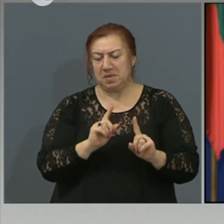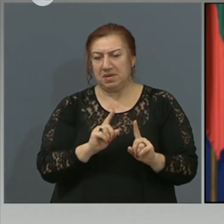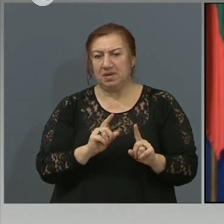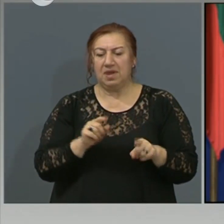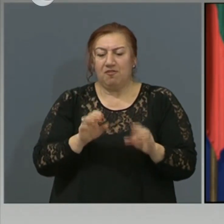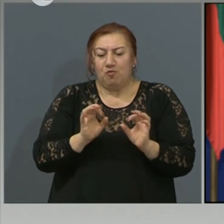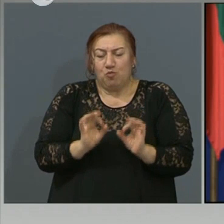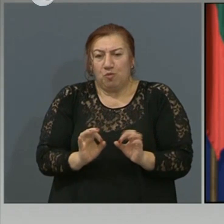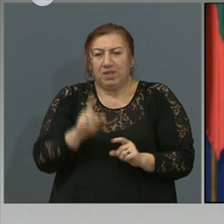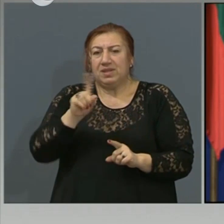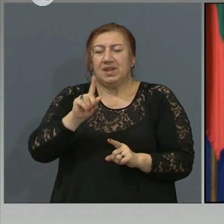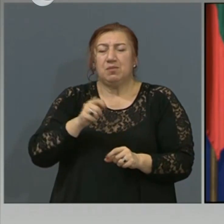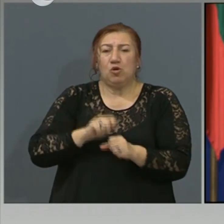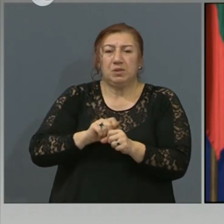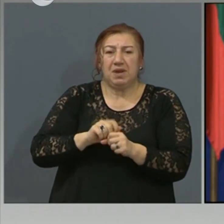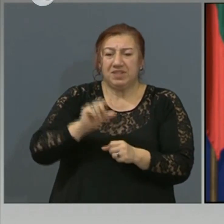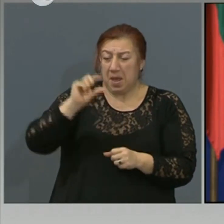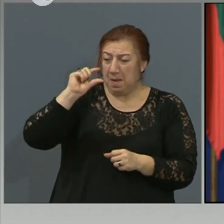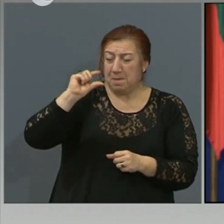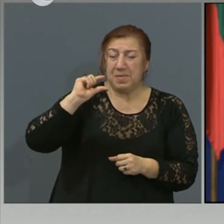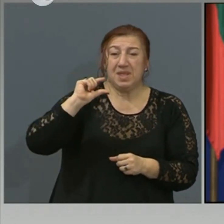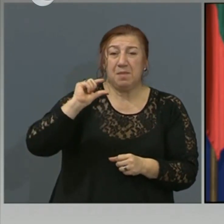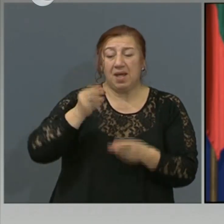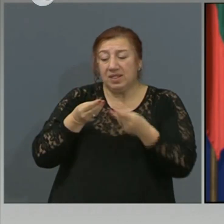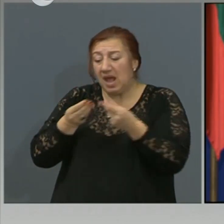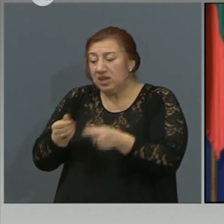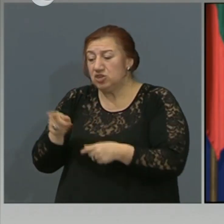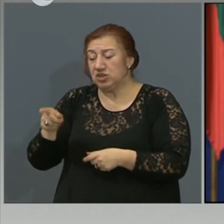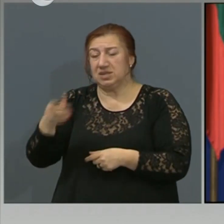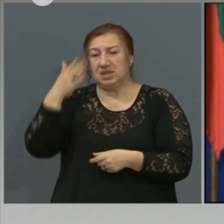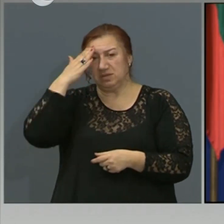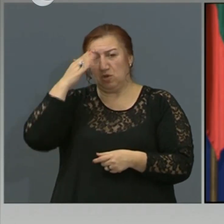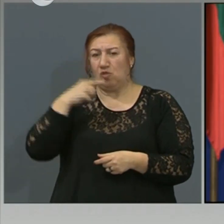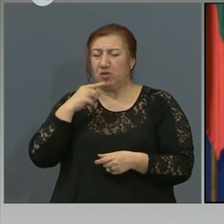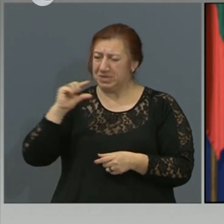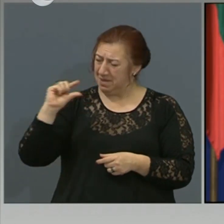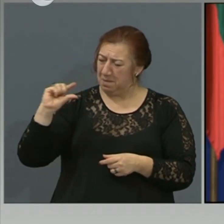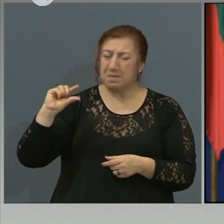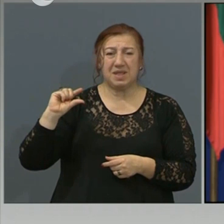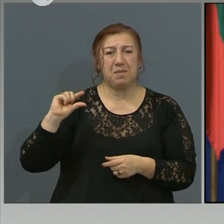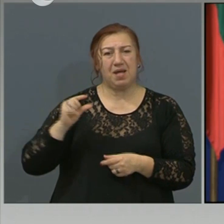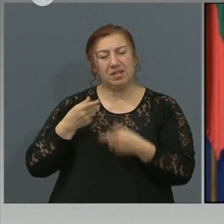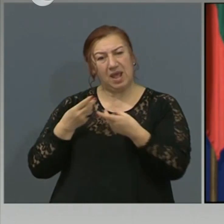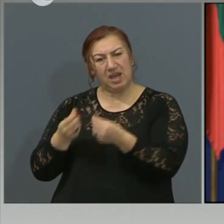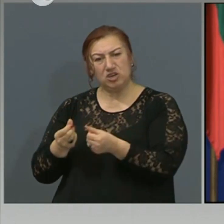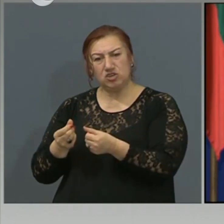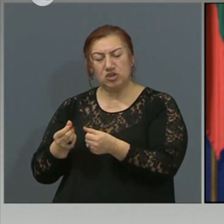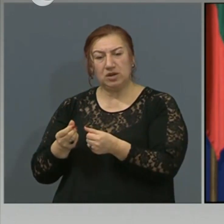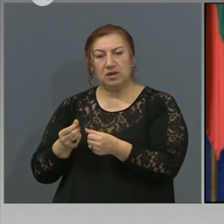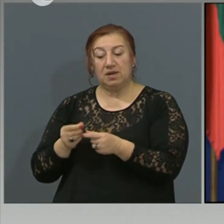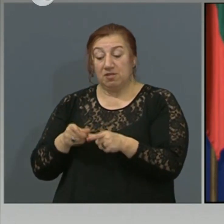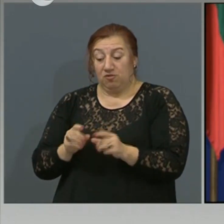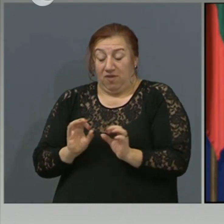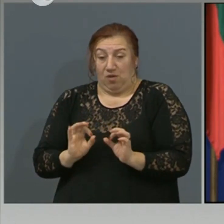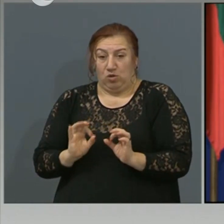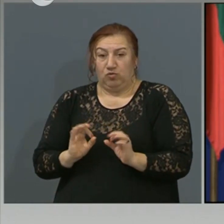дори и минимална грижа за тези болни. Минимална грижа. Това, което в